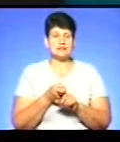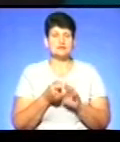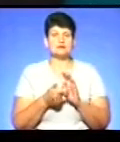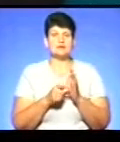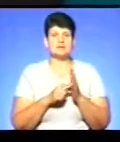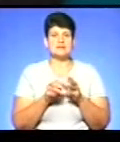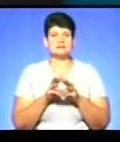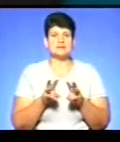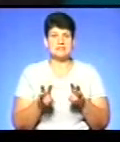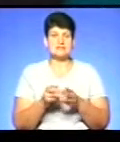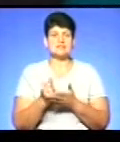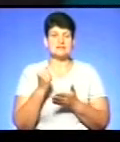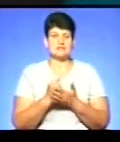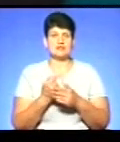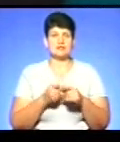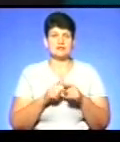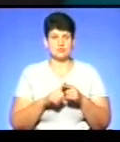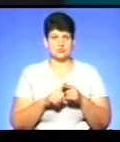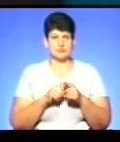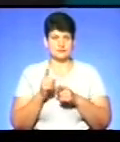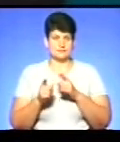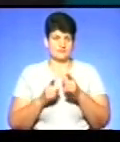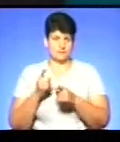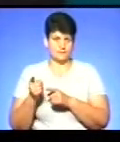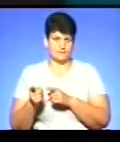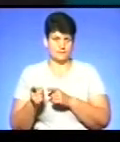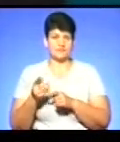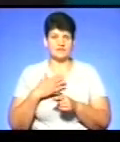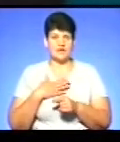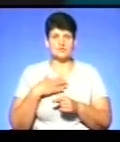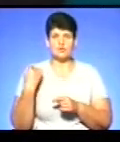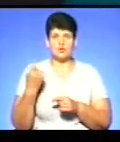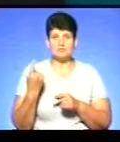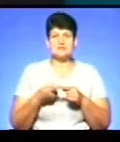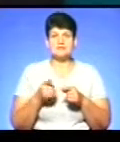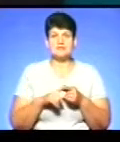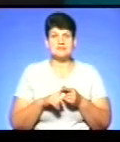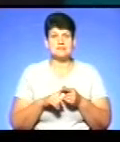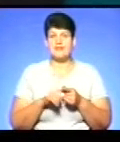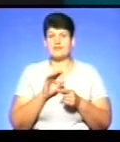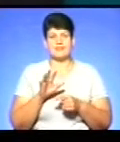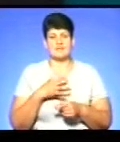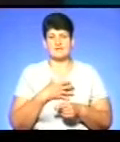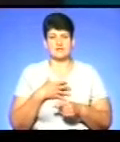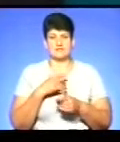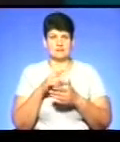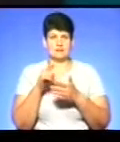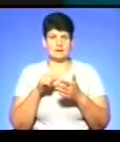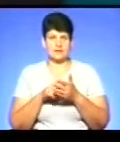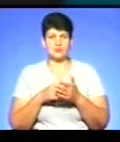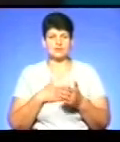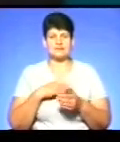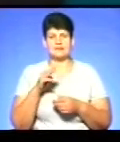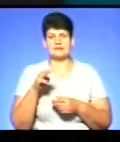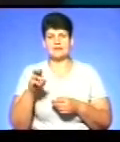Міністрів затвердить і цю зміну. Але прийміть цю зміну тоді. Правда, в нашій області це не актуальне питання, оскільки в нас і ТТБ,